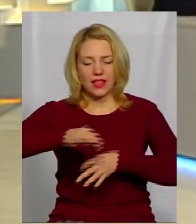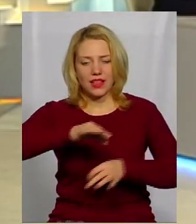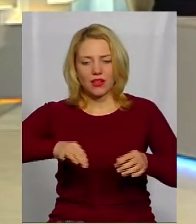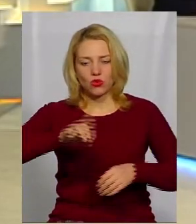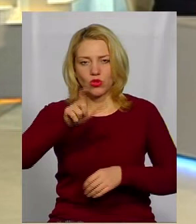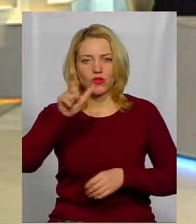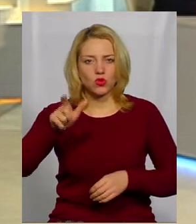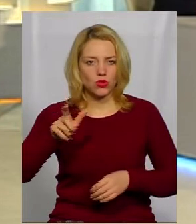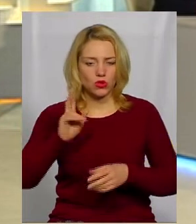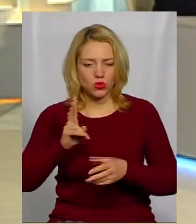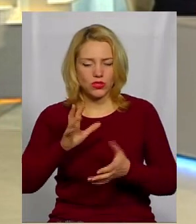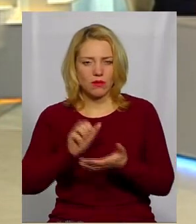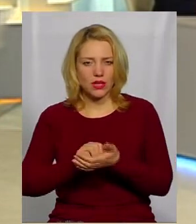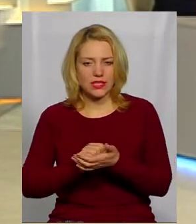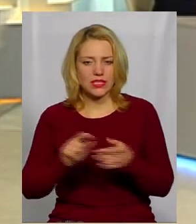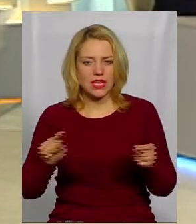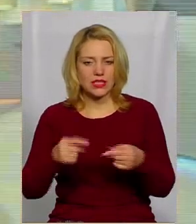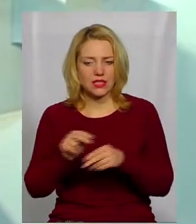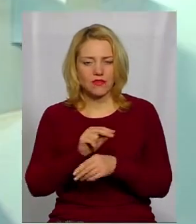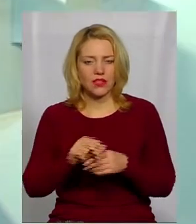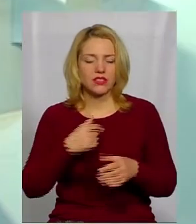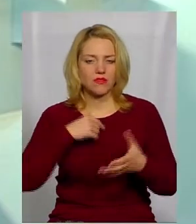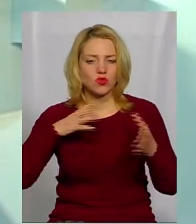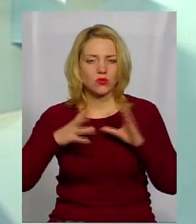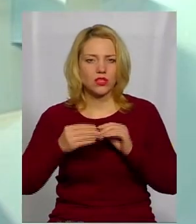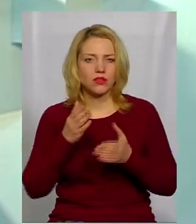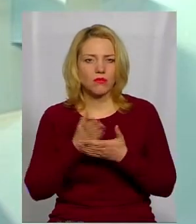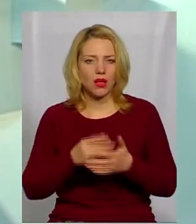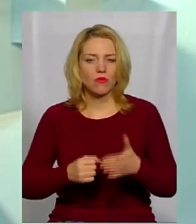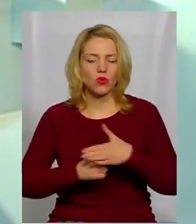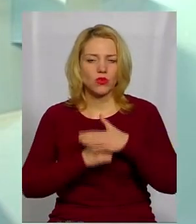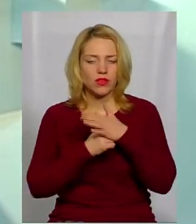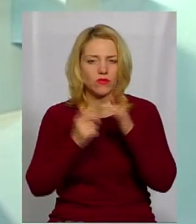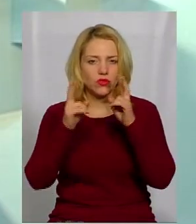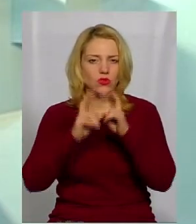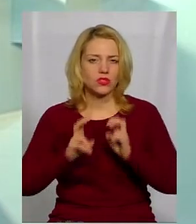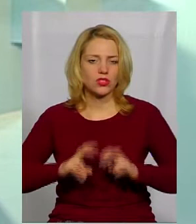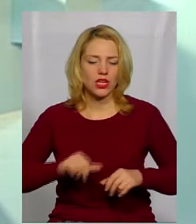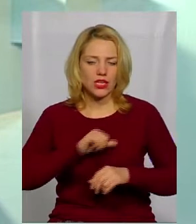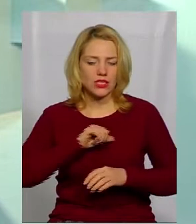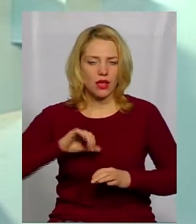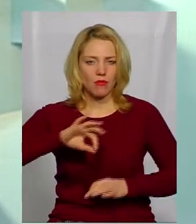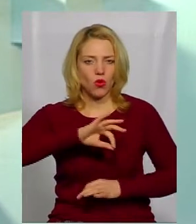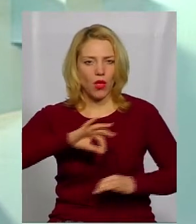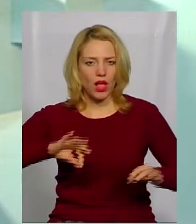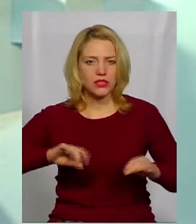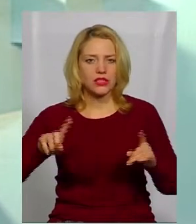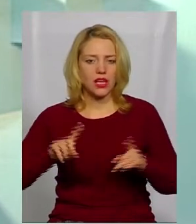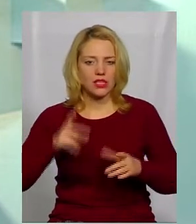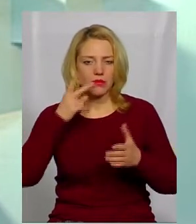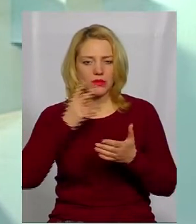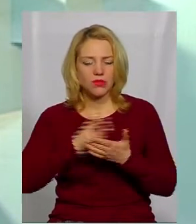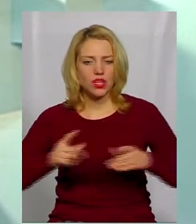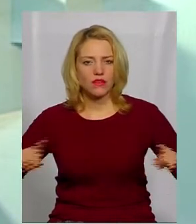і в результаті ми маємо дуже ґрунтовне дослідження, сам проєкт, який передбачає відтворення